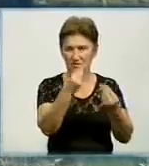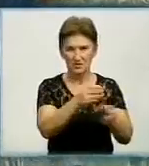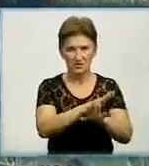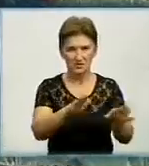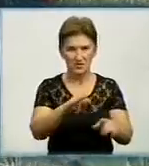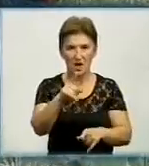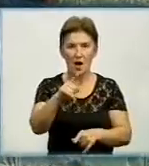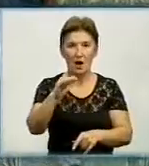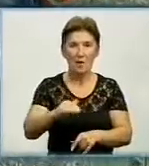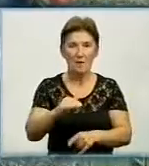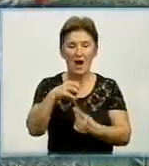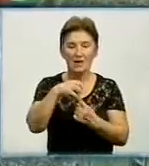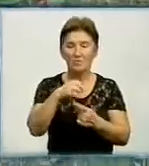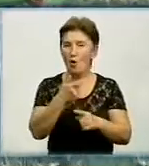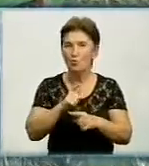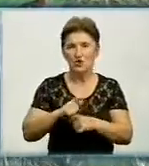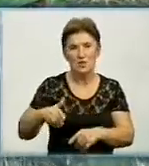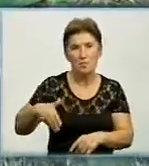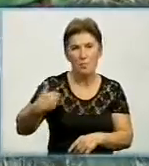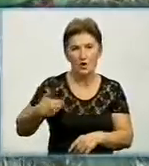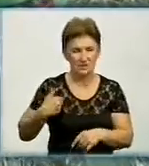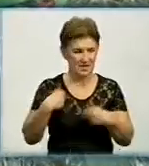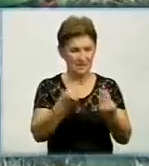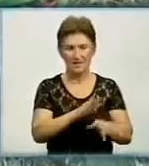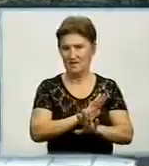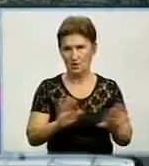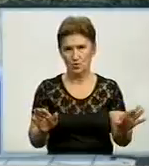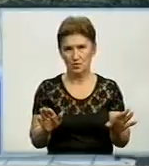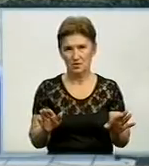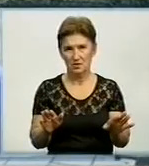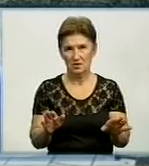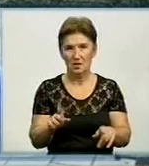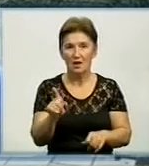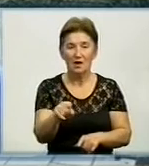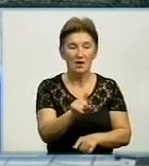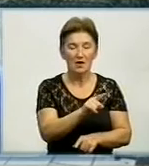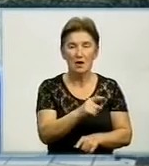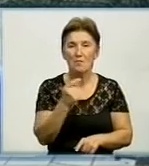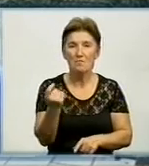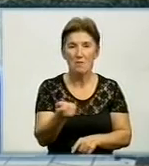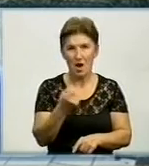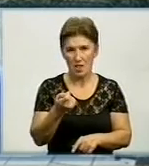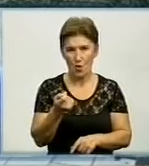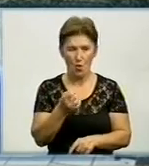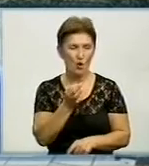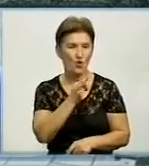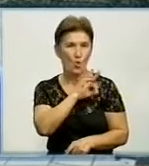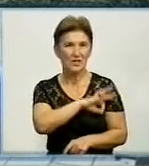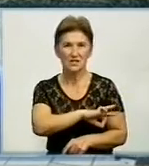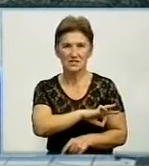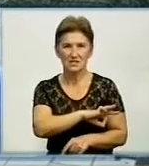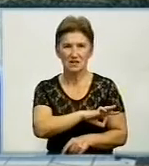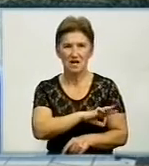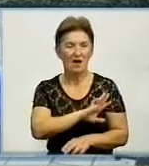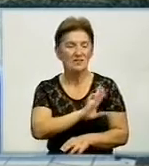молодому організму від такі страви користі не принесуть, наробити ж лиха можуть. Вони для них мало корисні, майже не всмоктуються, не